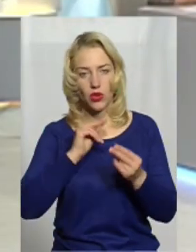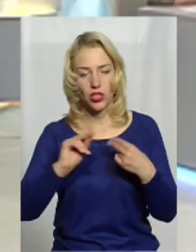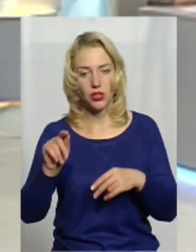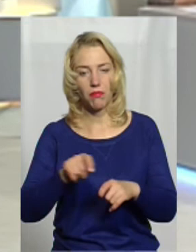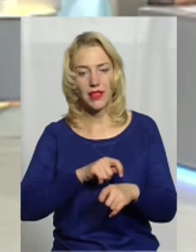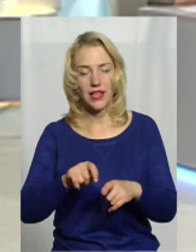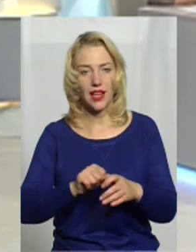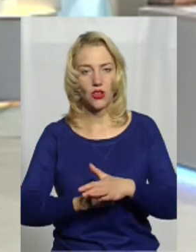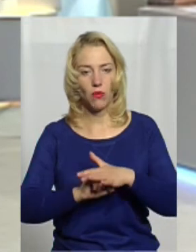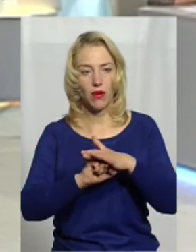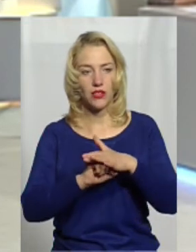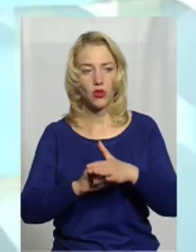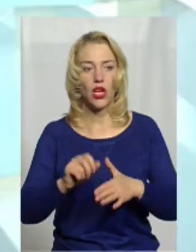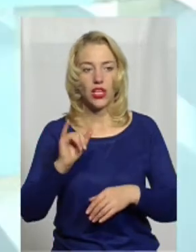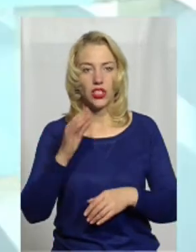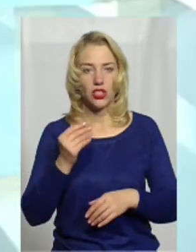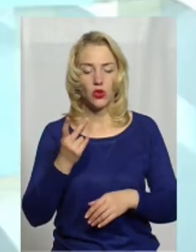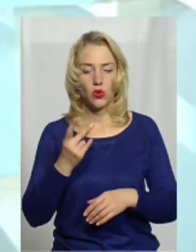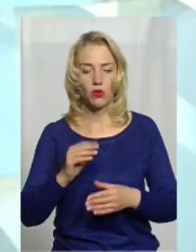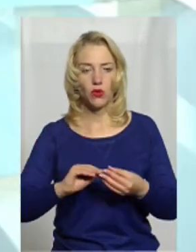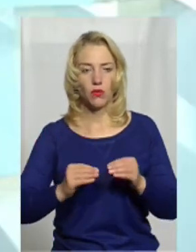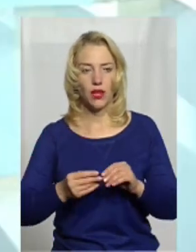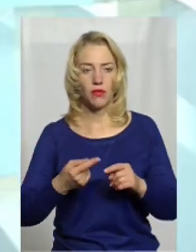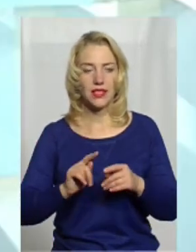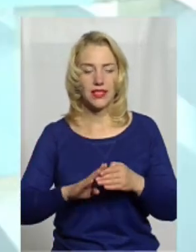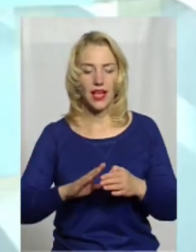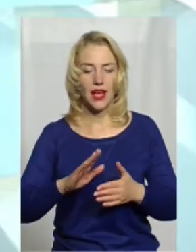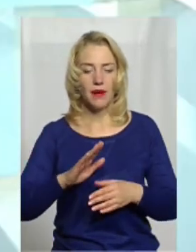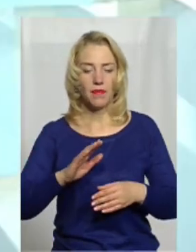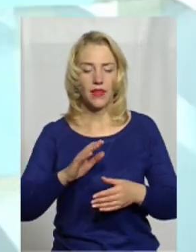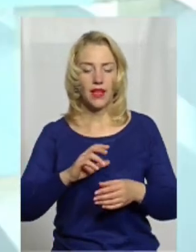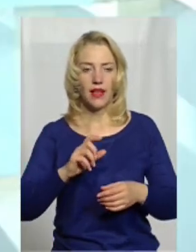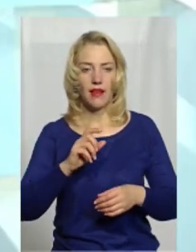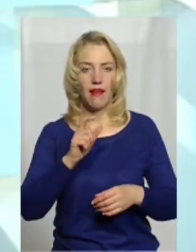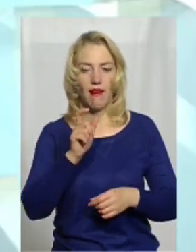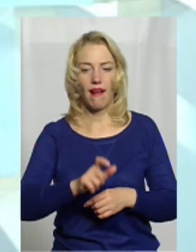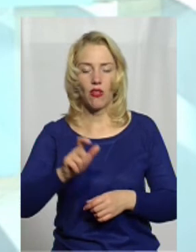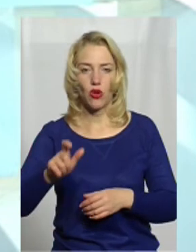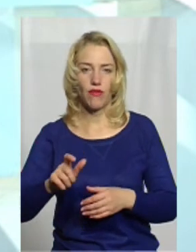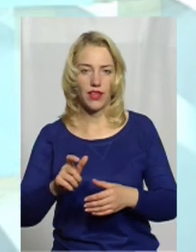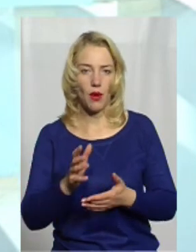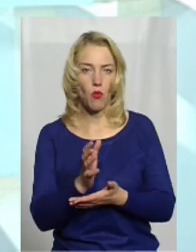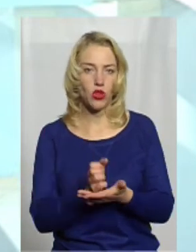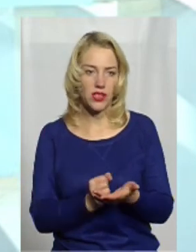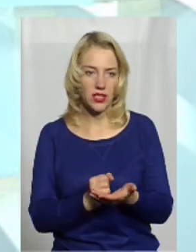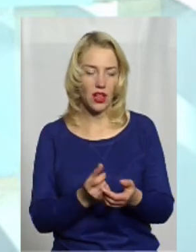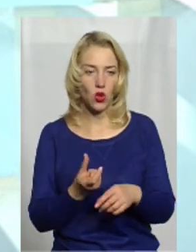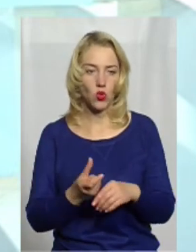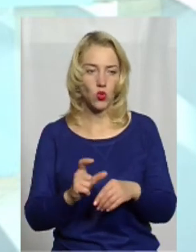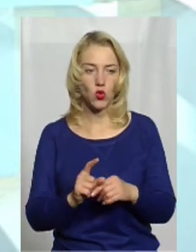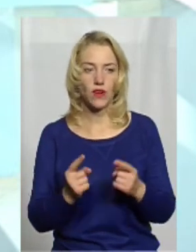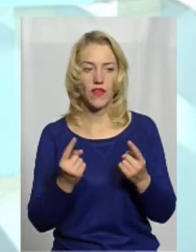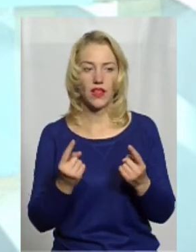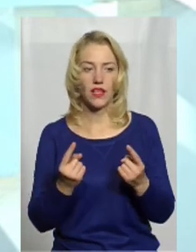І, звичайно, ще друга проблема, це кадровий потенціал. дуже великий